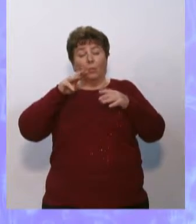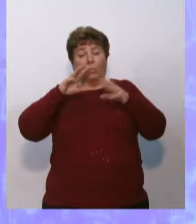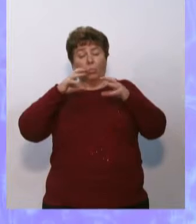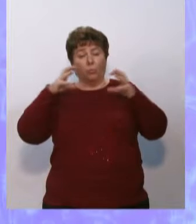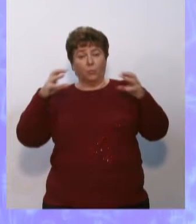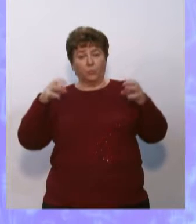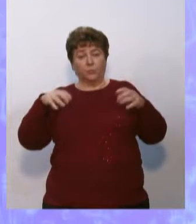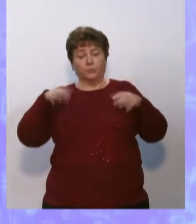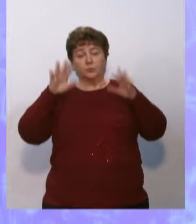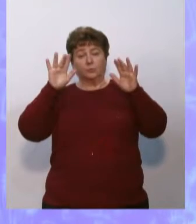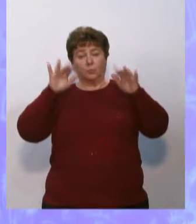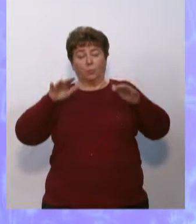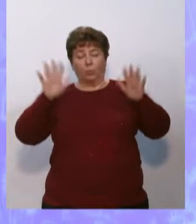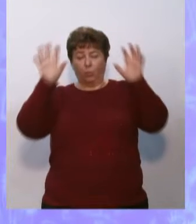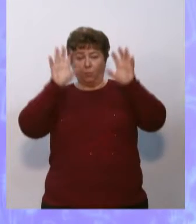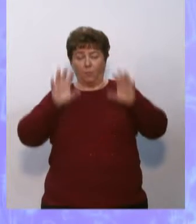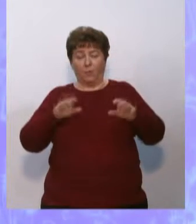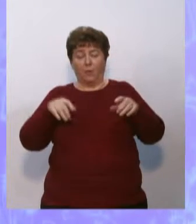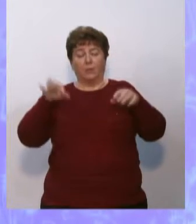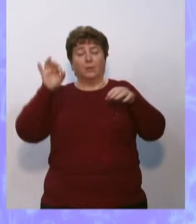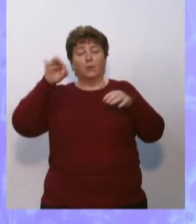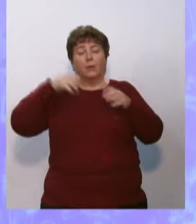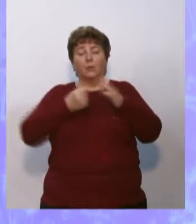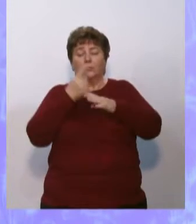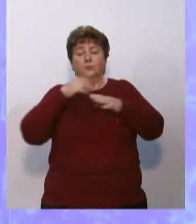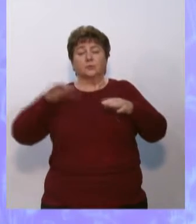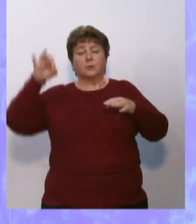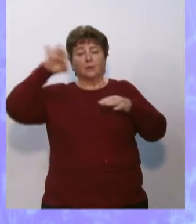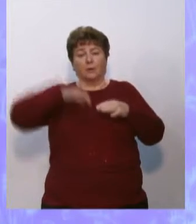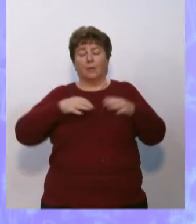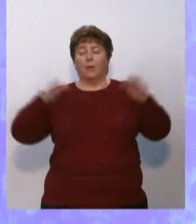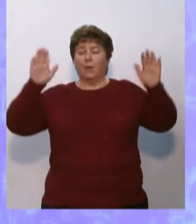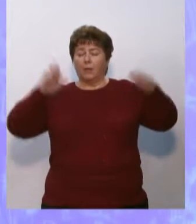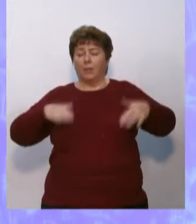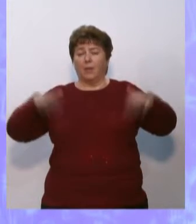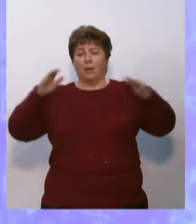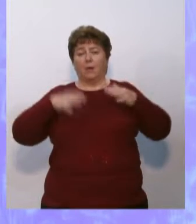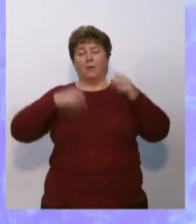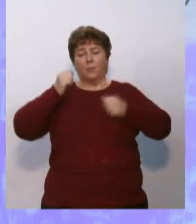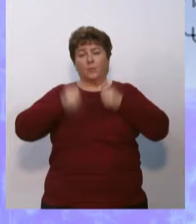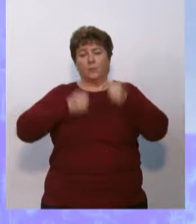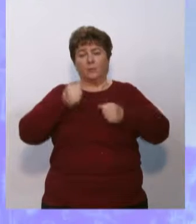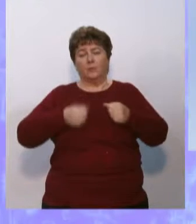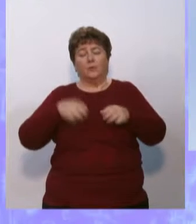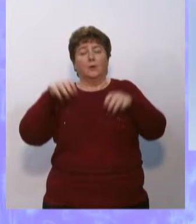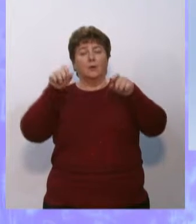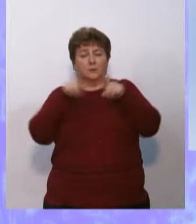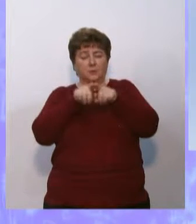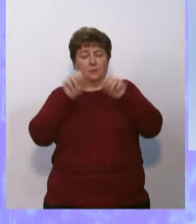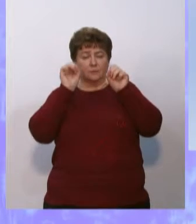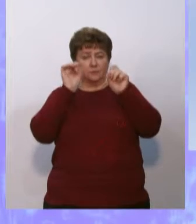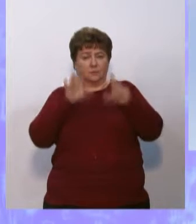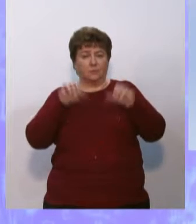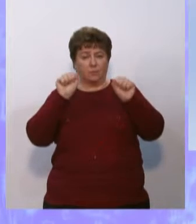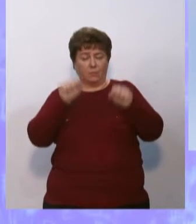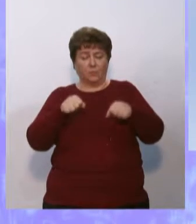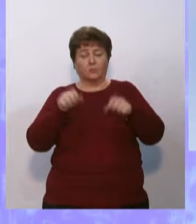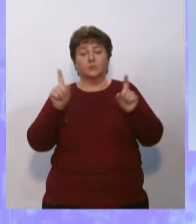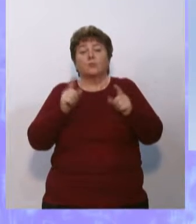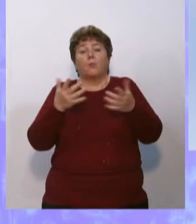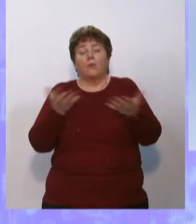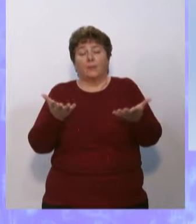туман, и ручей, и океан. Я летаю, я бегу, и стеклянные быть могу. Что это?